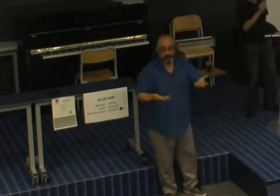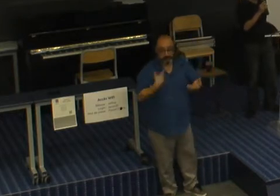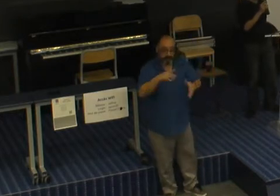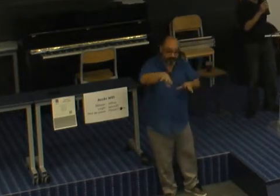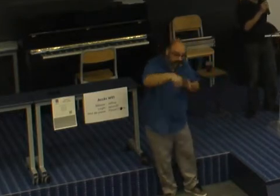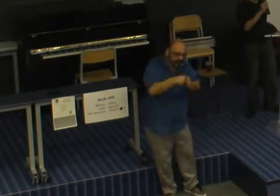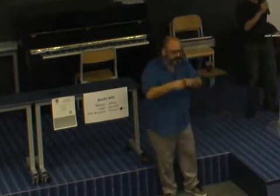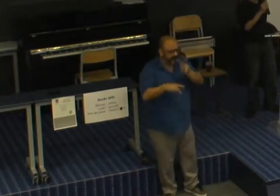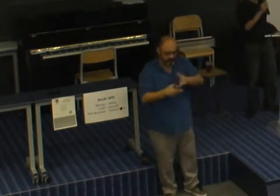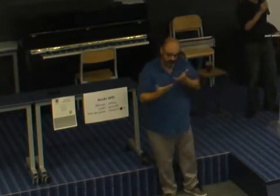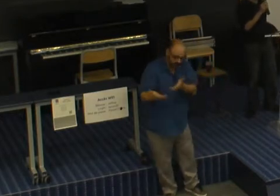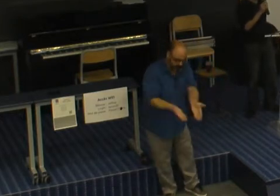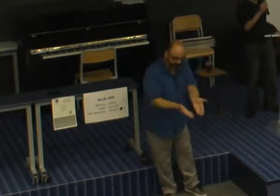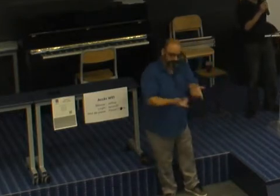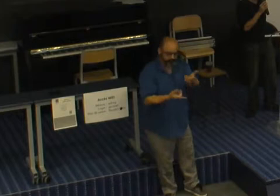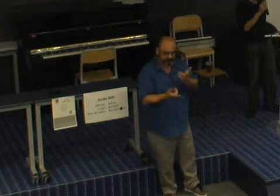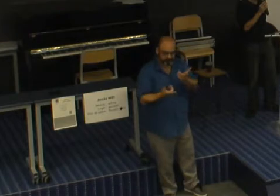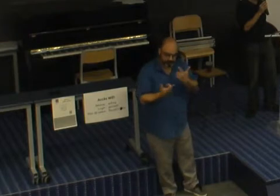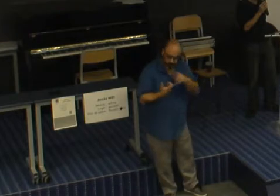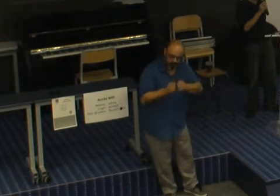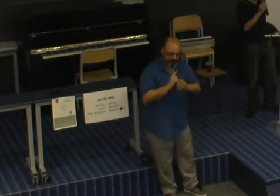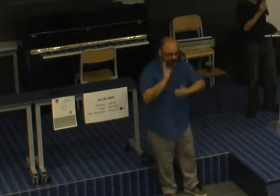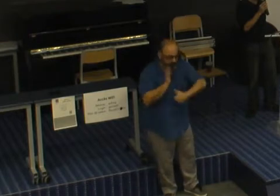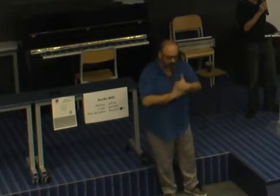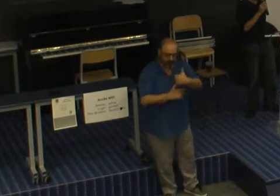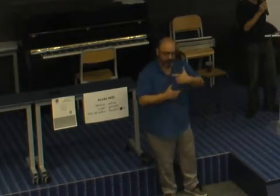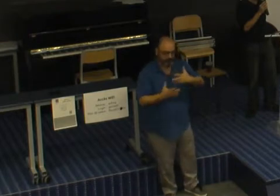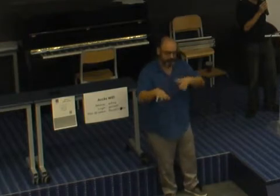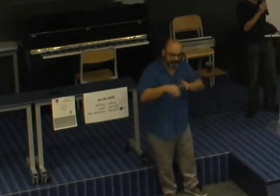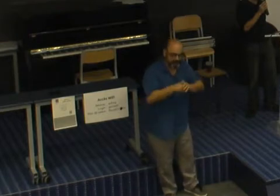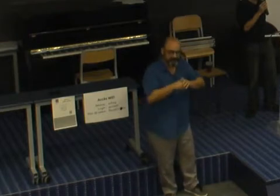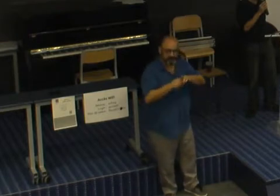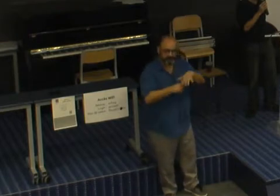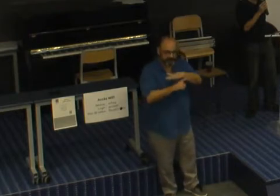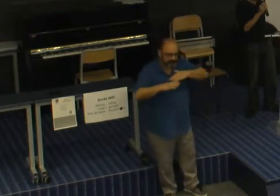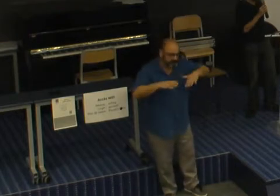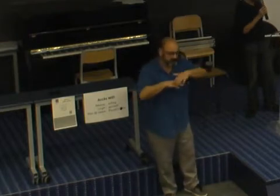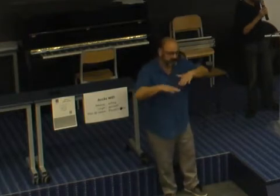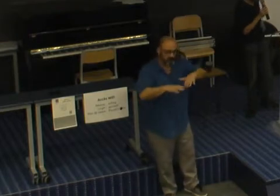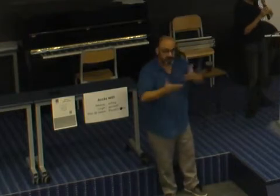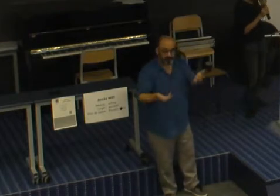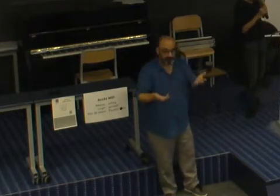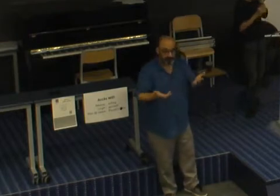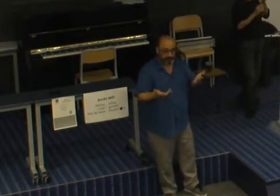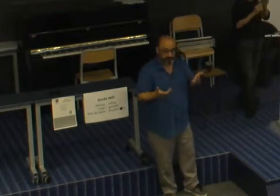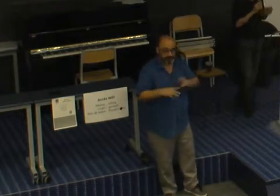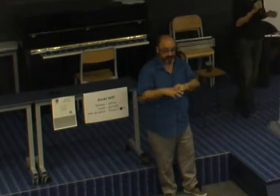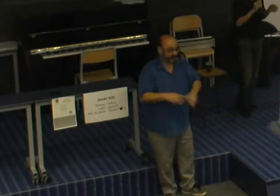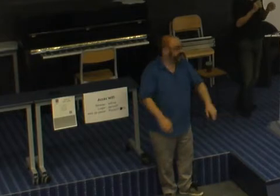souvent, d'être vraiment autonome et d'être intégrée dans le tissu social et économique. Et là où